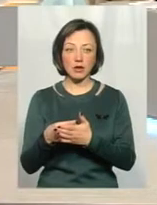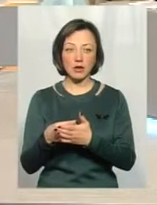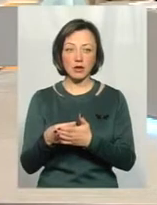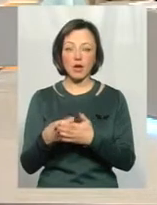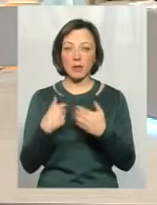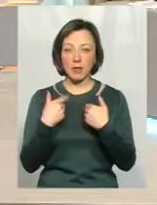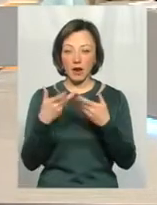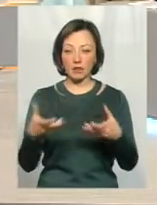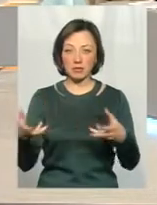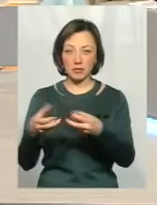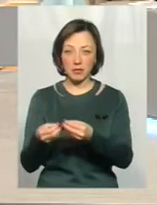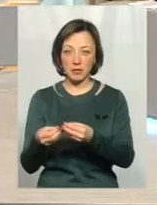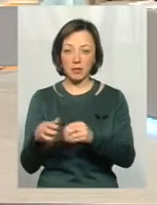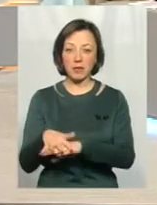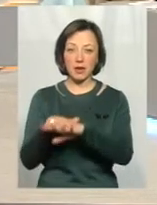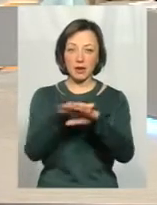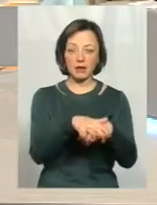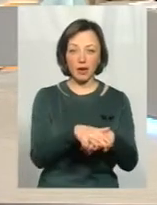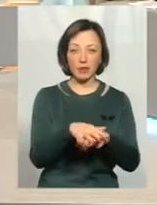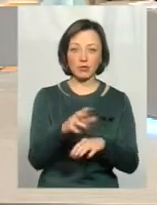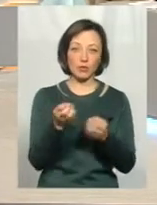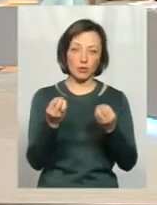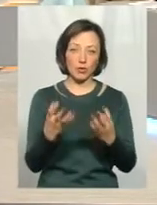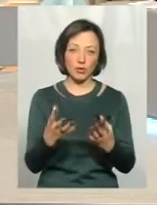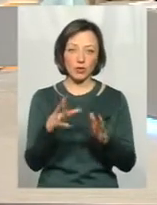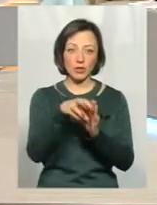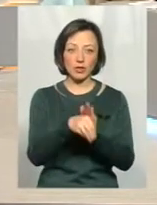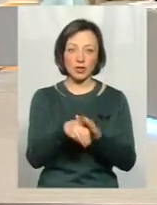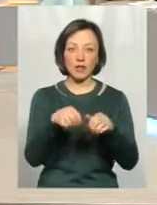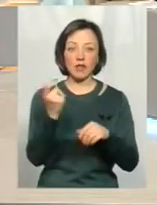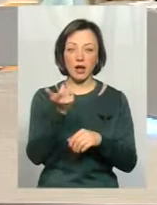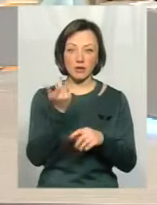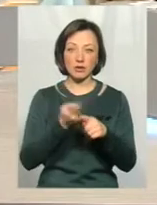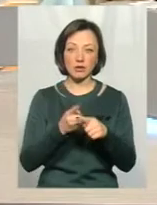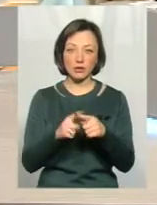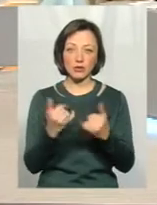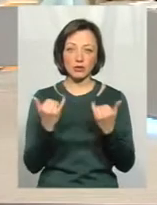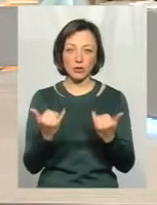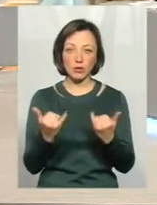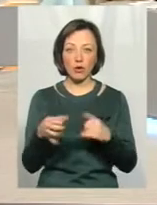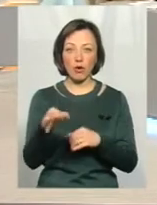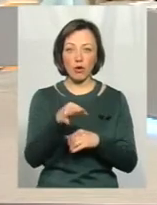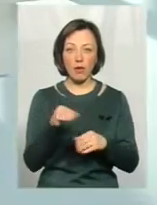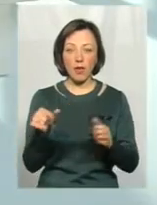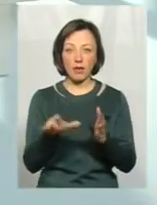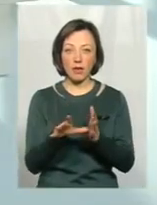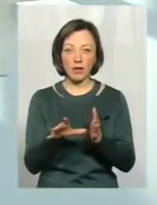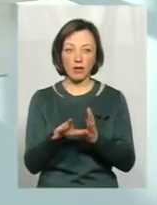разом всі перекладаються просто в кишені власників сьогоднішніх обленерго,